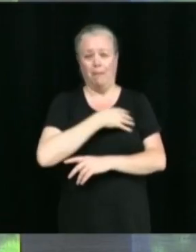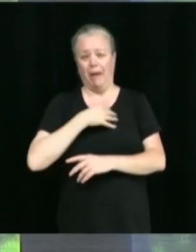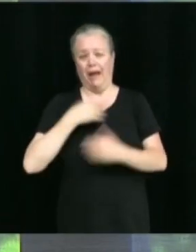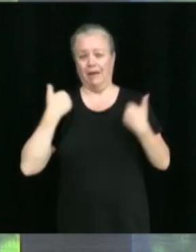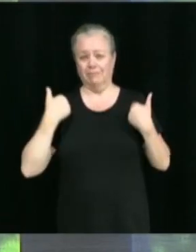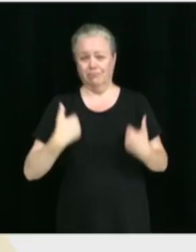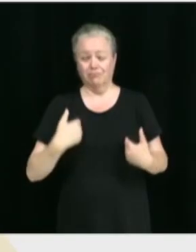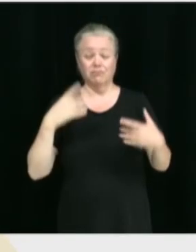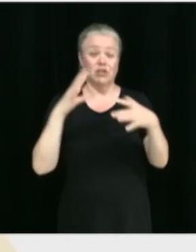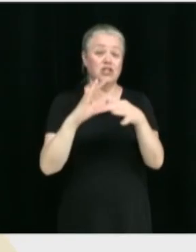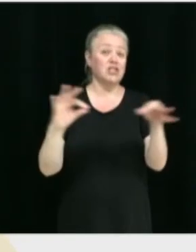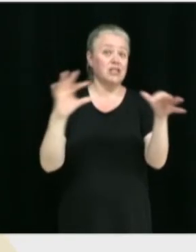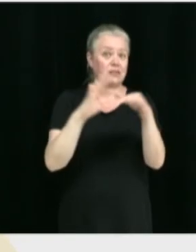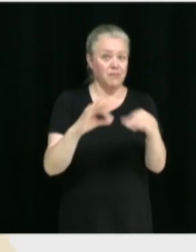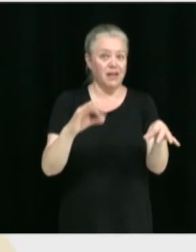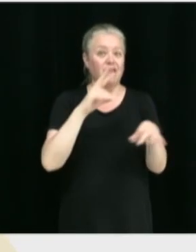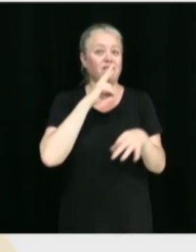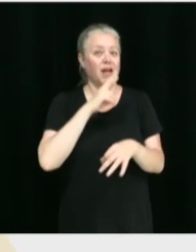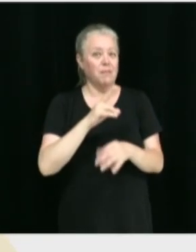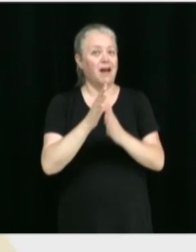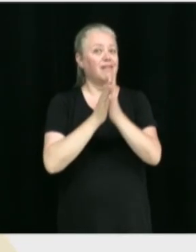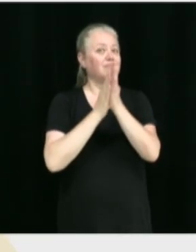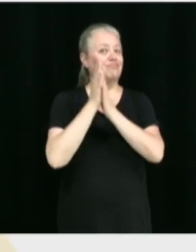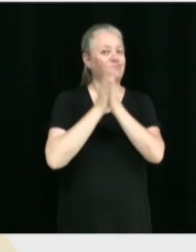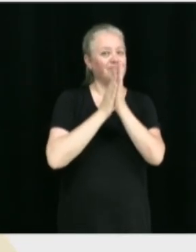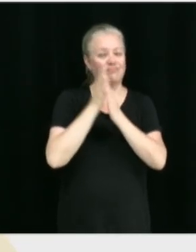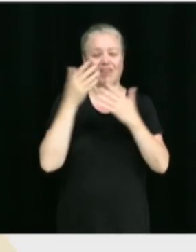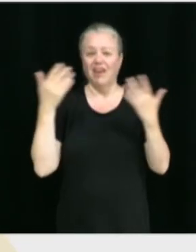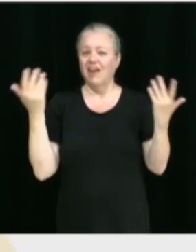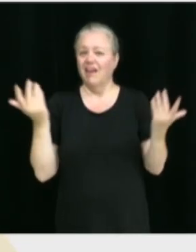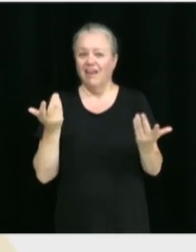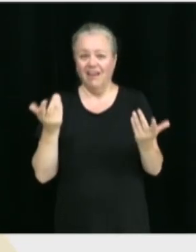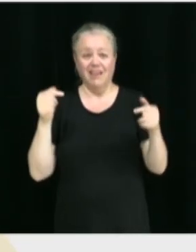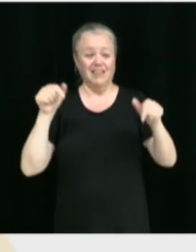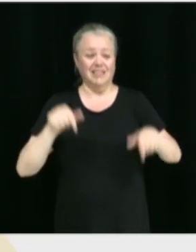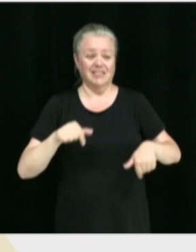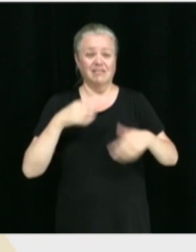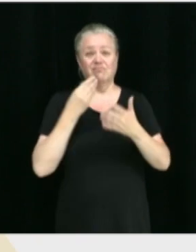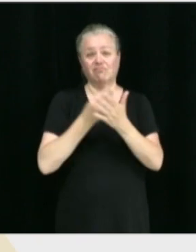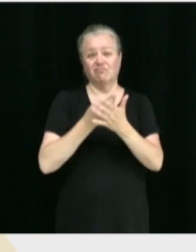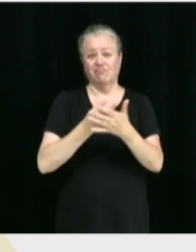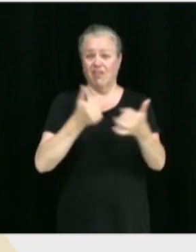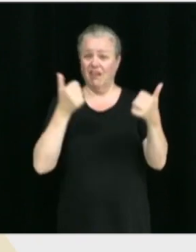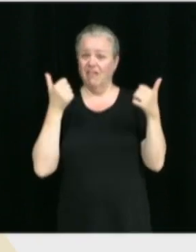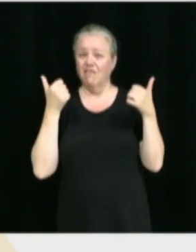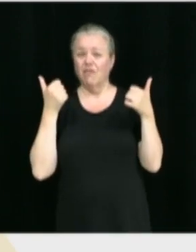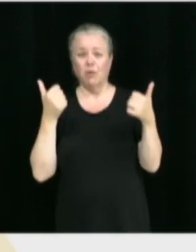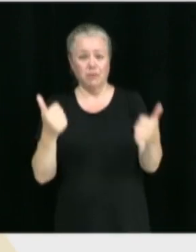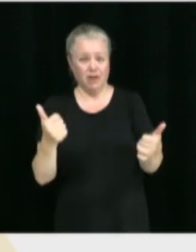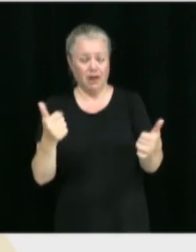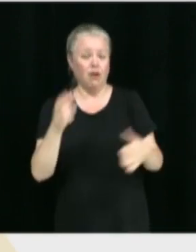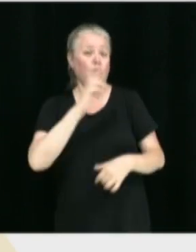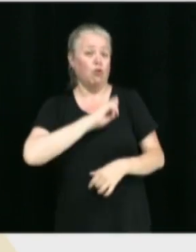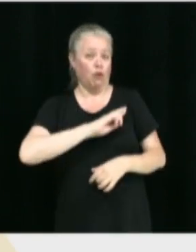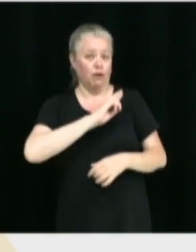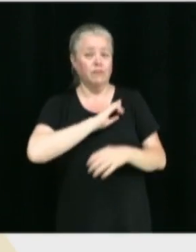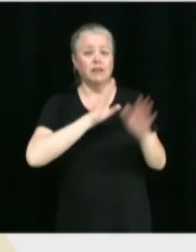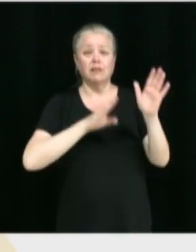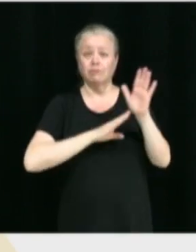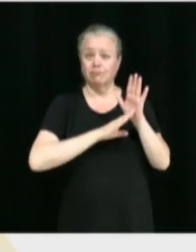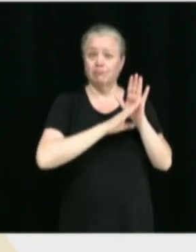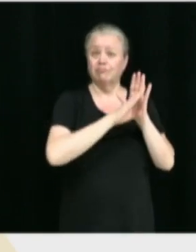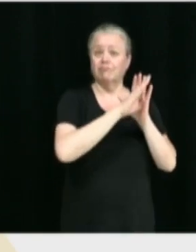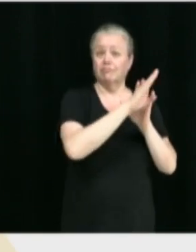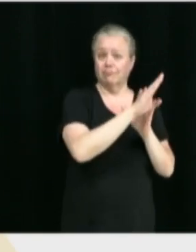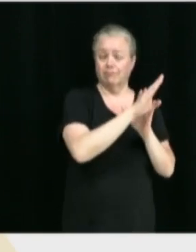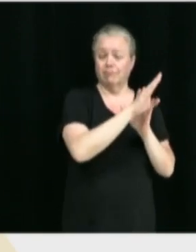avec enthousiasme que, encore une fois, les finances de la ville se portent bien. La croissance des revenus est au rendez-vous, ce qui nous